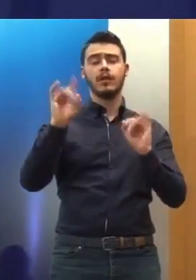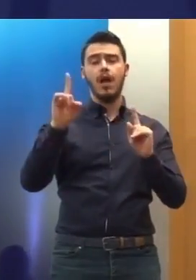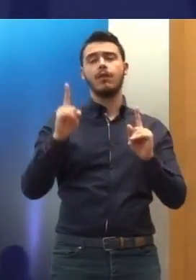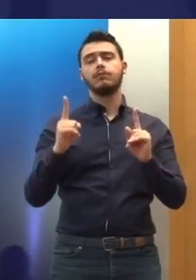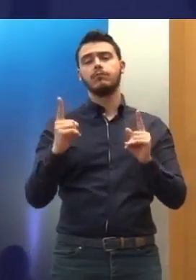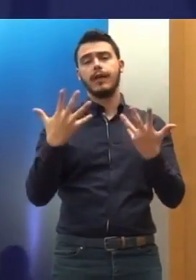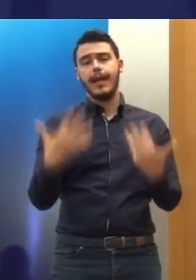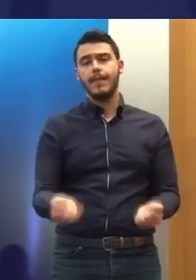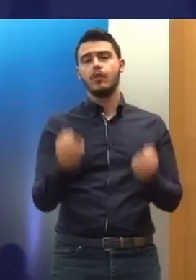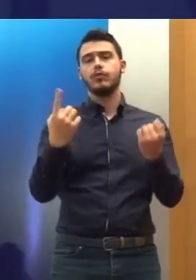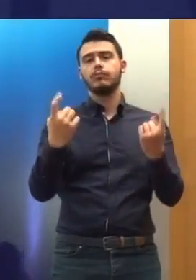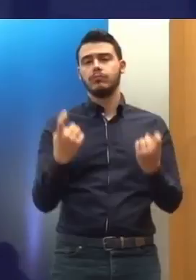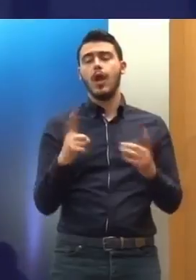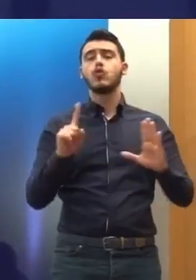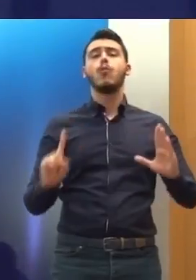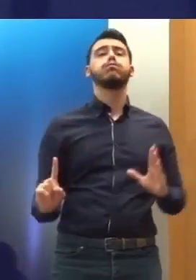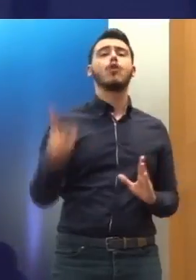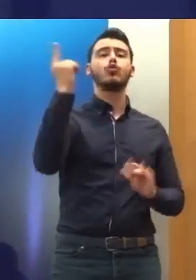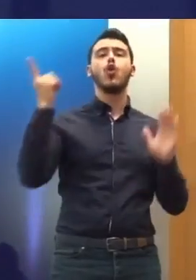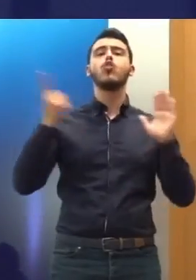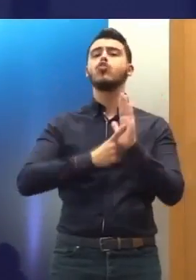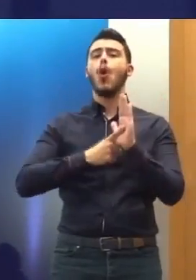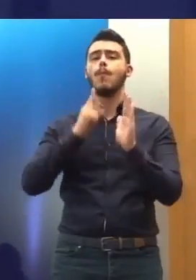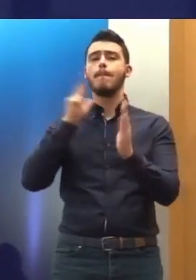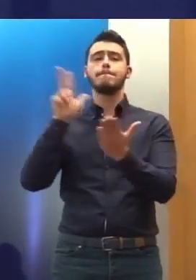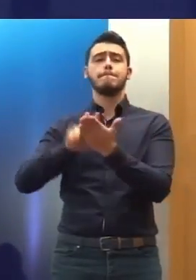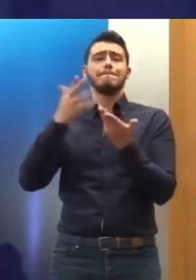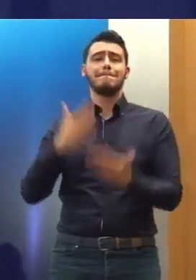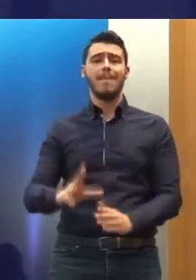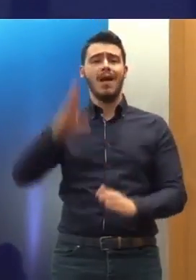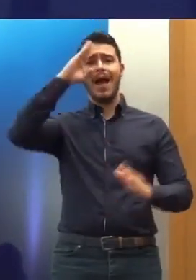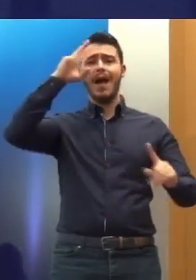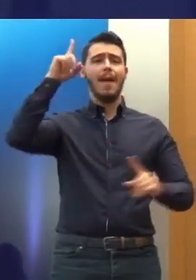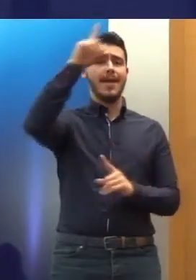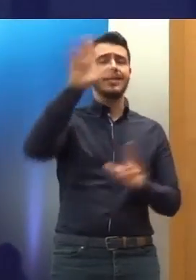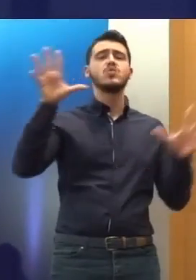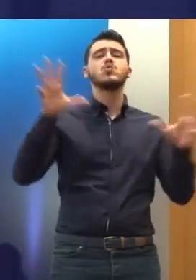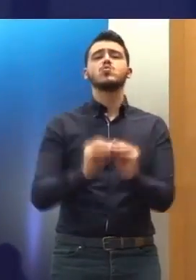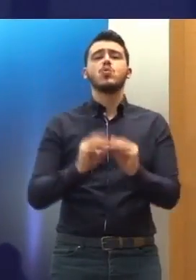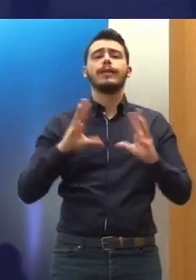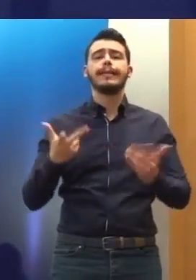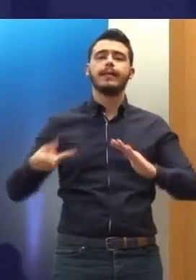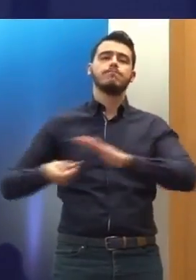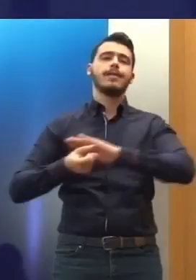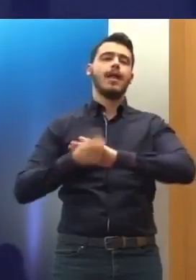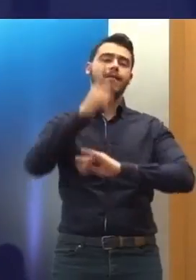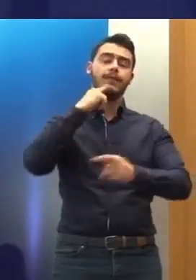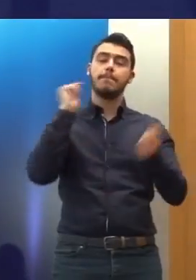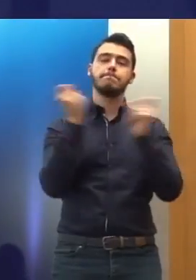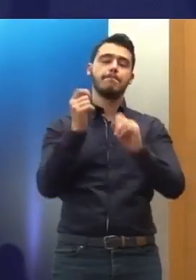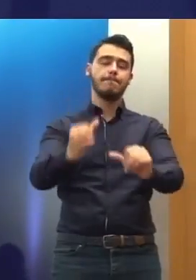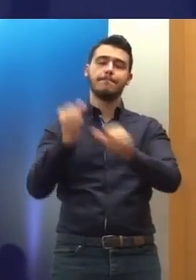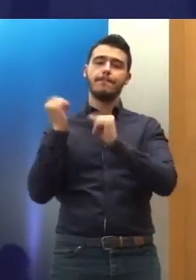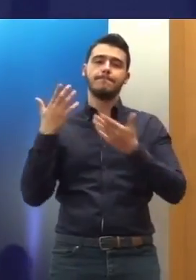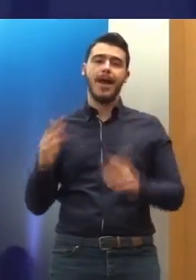του Τραμπ που εισήλθε ενώπιον αμερικανικών δικαστήτων ήταν βεβαίως το διάταγμα για την μετανάστευση. Κλείνω,